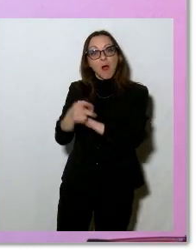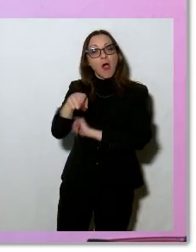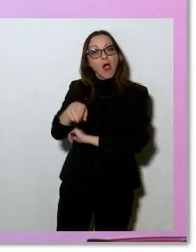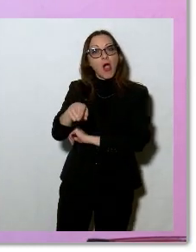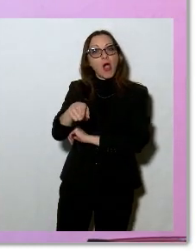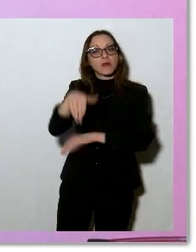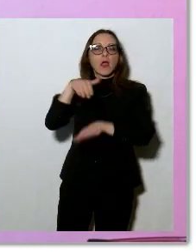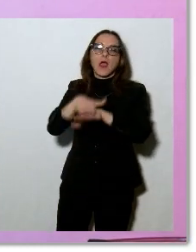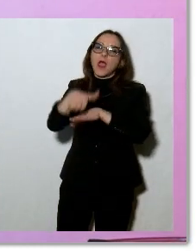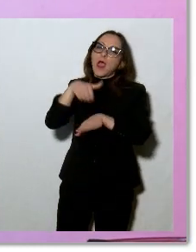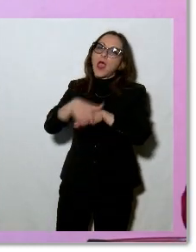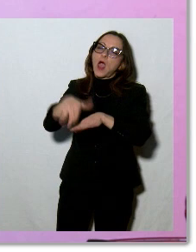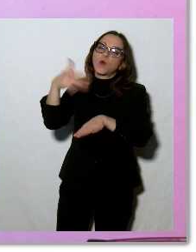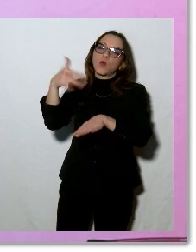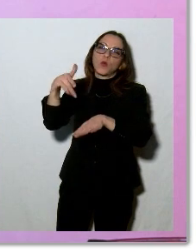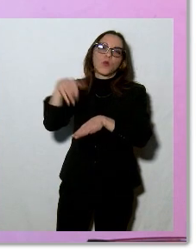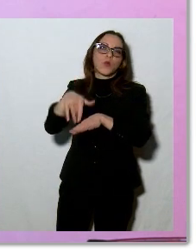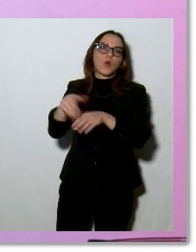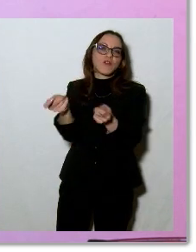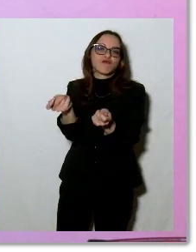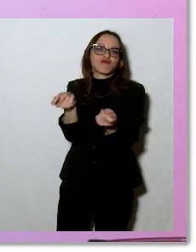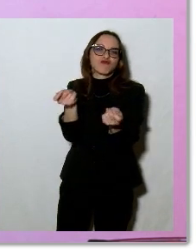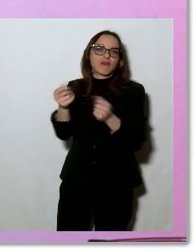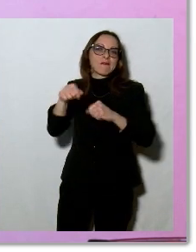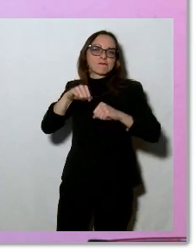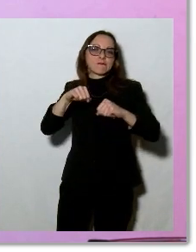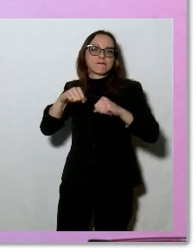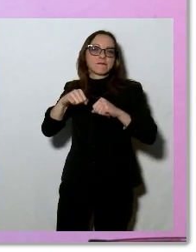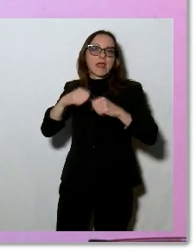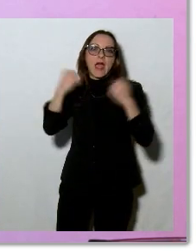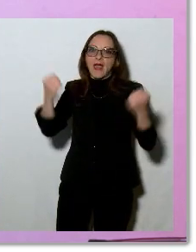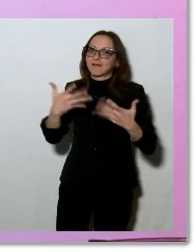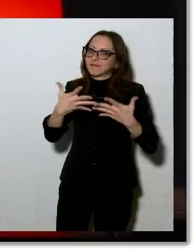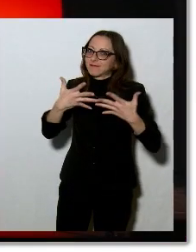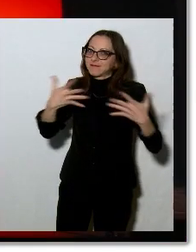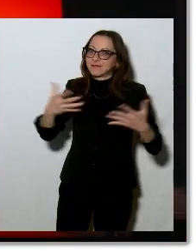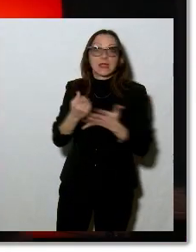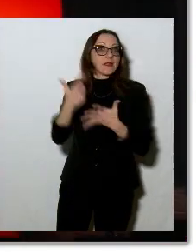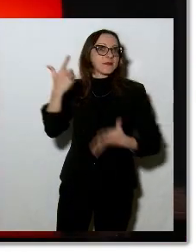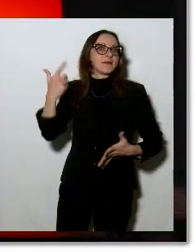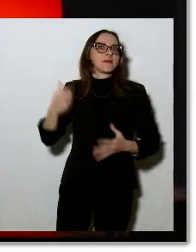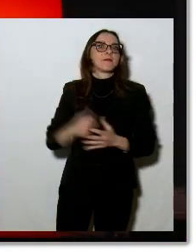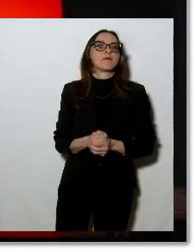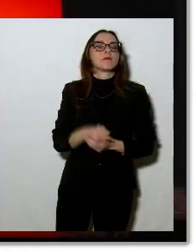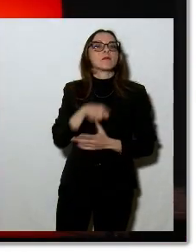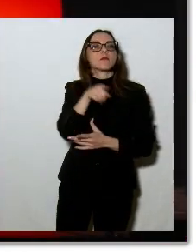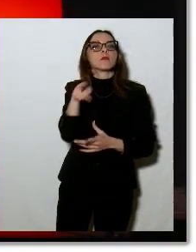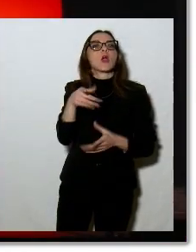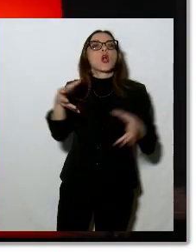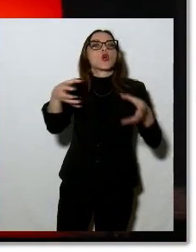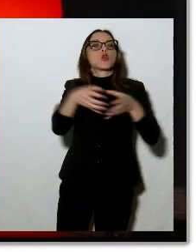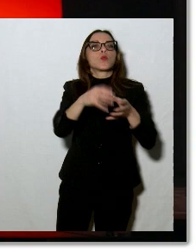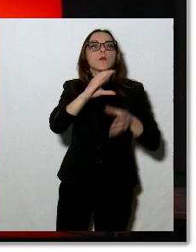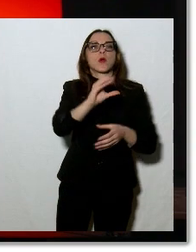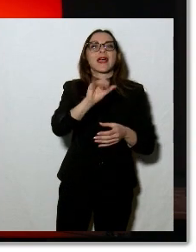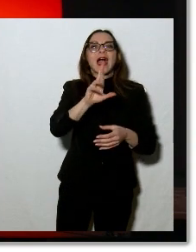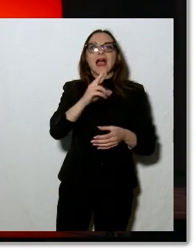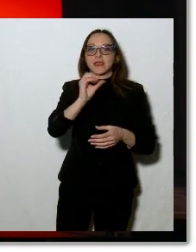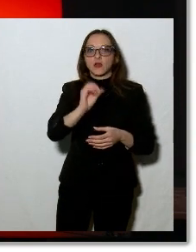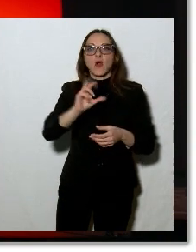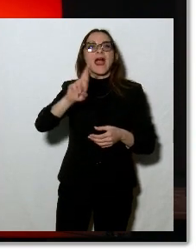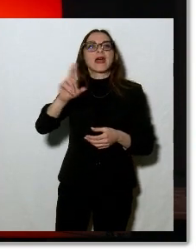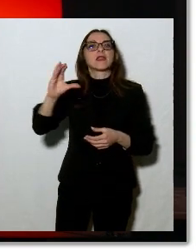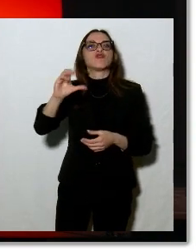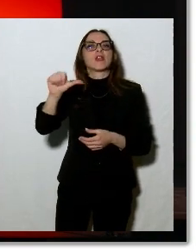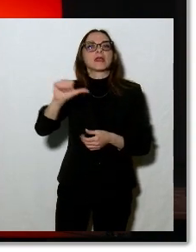vanta una grande esperienza nella gestione manageriale di grandi eventi. Ecco, voi come gruppo Cairo e come RCS